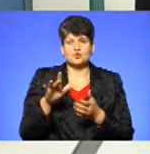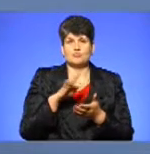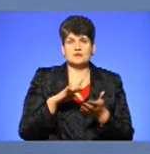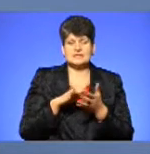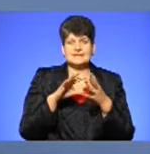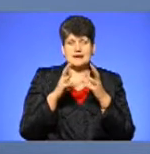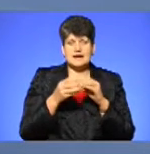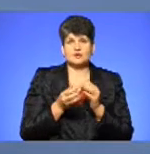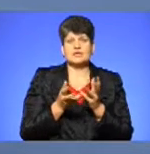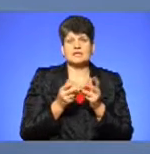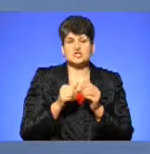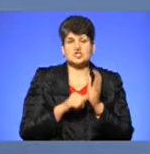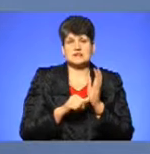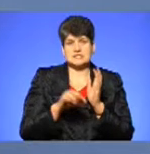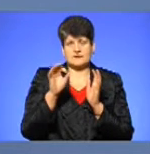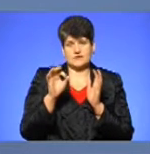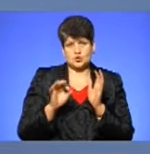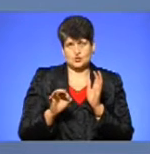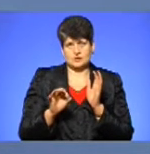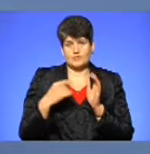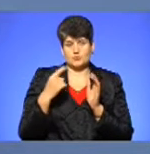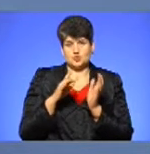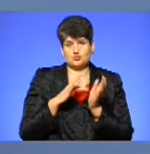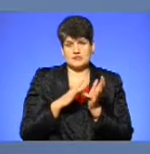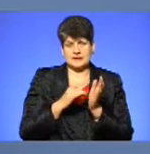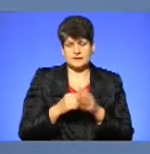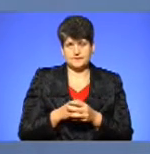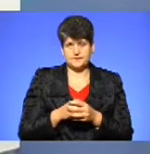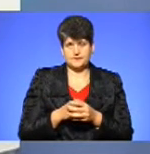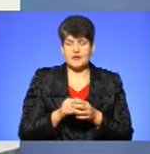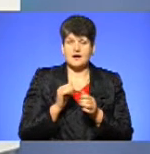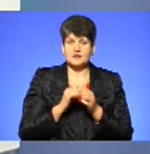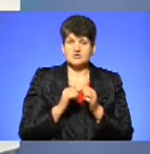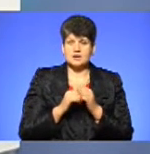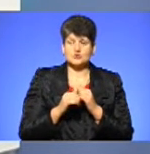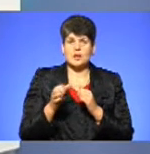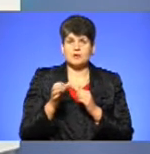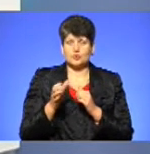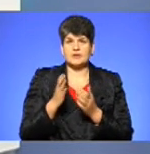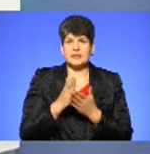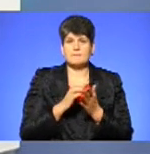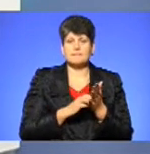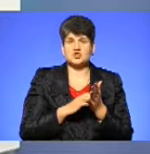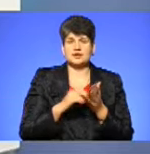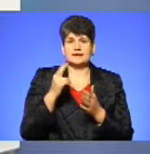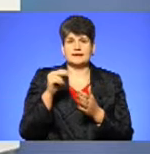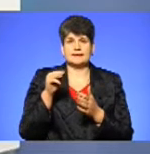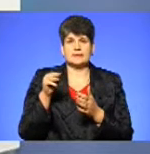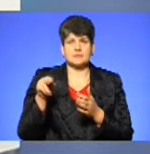З загальної кількості – це 60 відсотків, тобто, в обласному центрі. Чи часто алкоголь стає причиною ДТП?